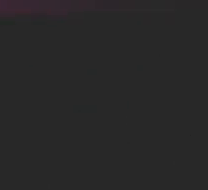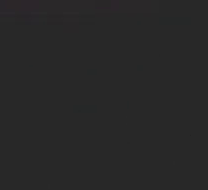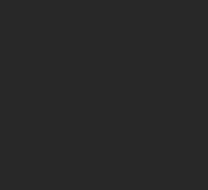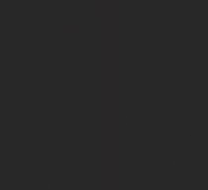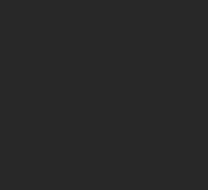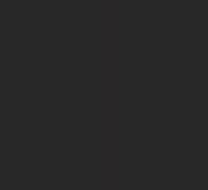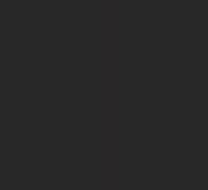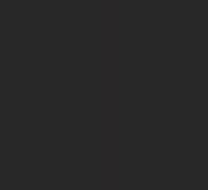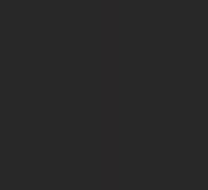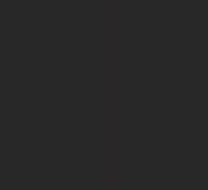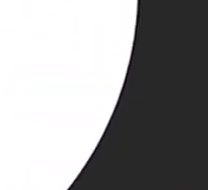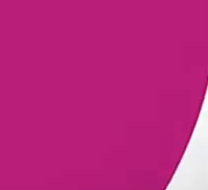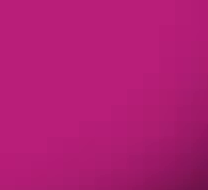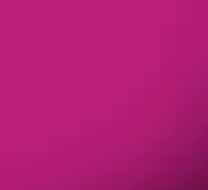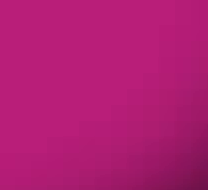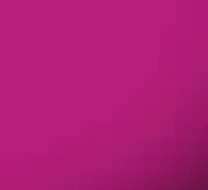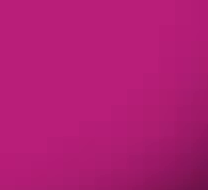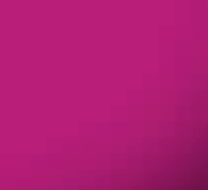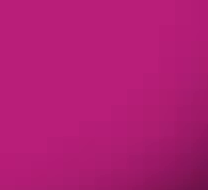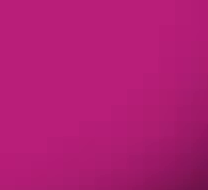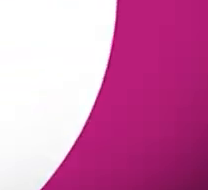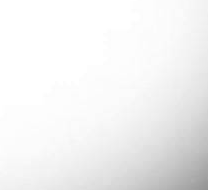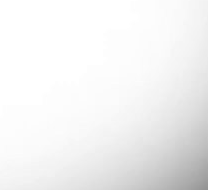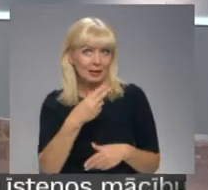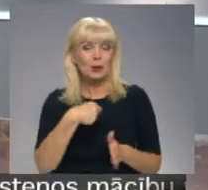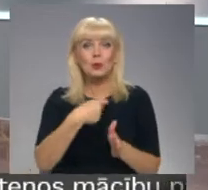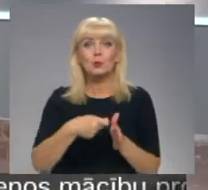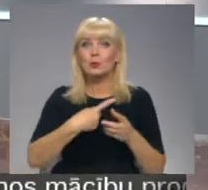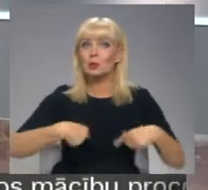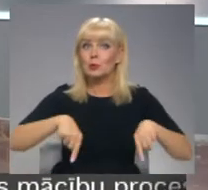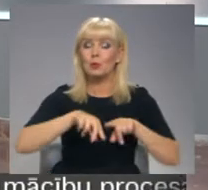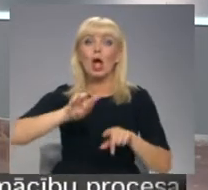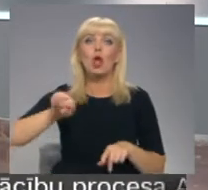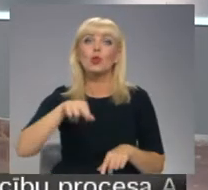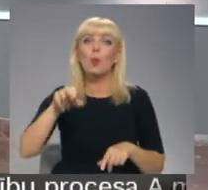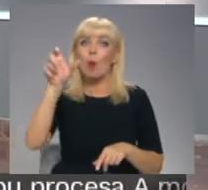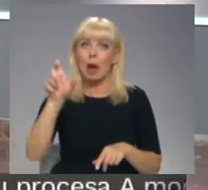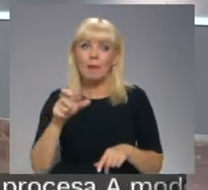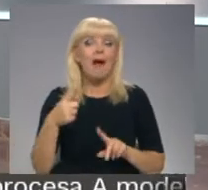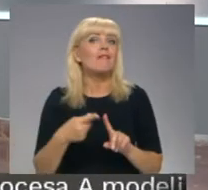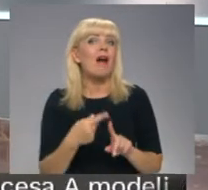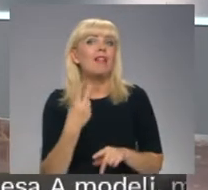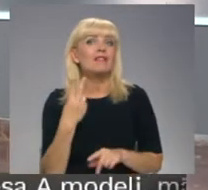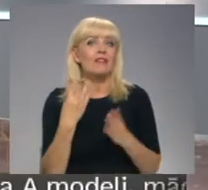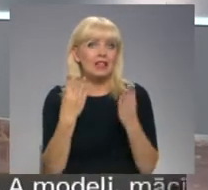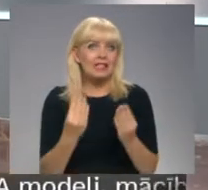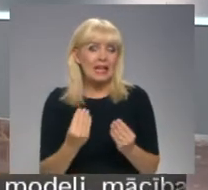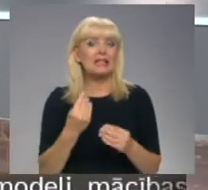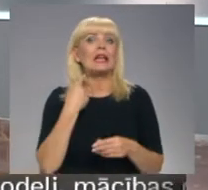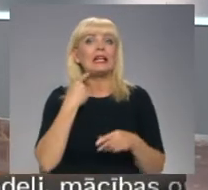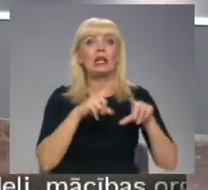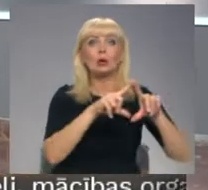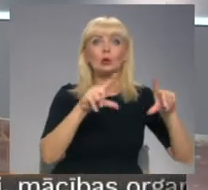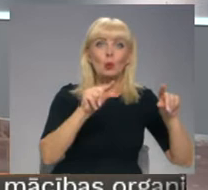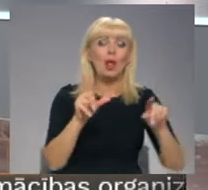Re! Viss ēters ir te! Vēl divas dienas Rīgas skolām ir iespēja precizēt